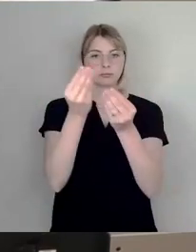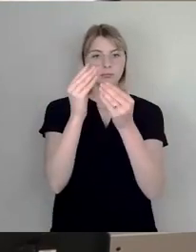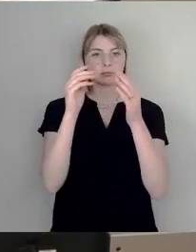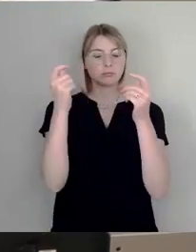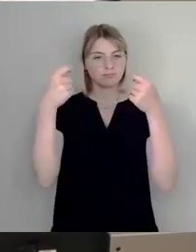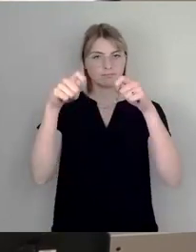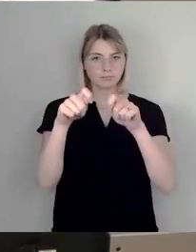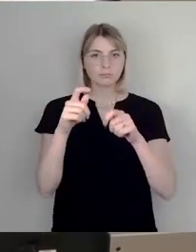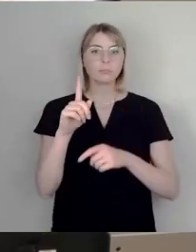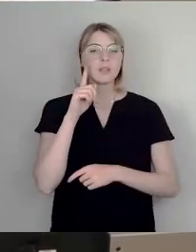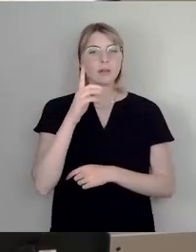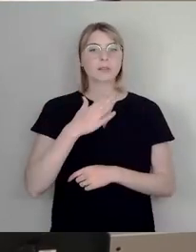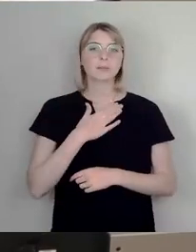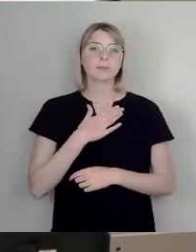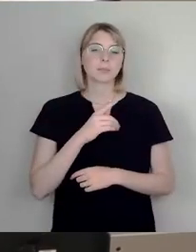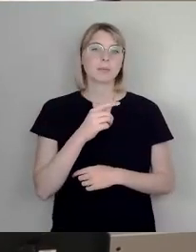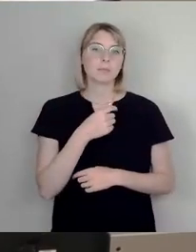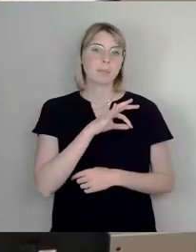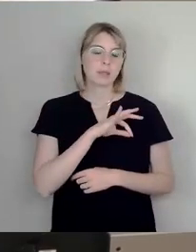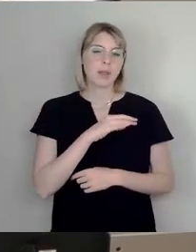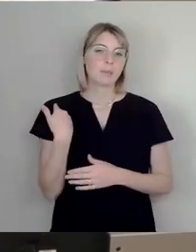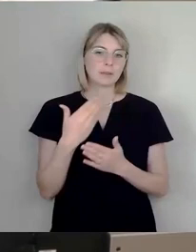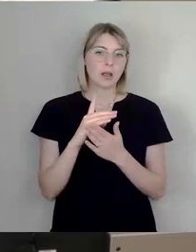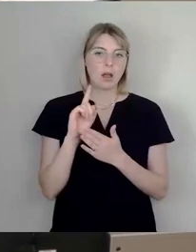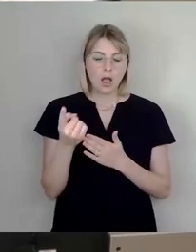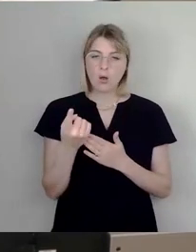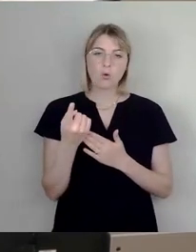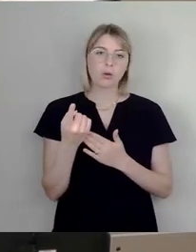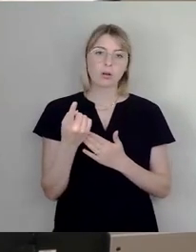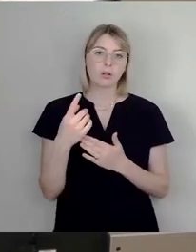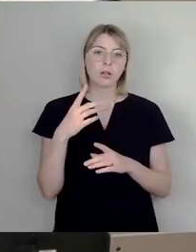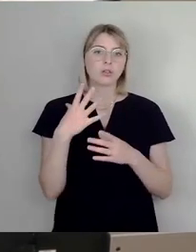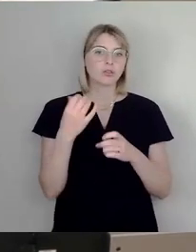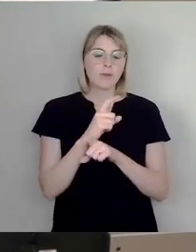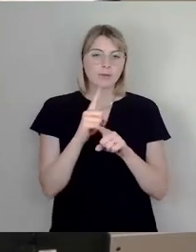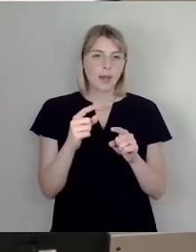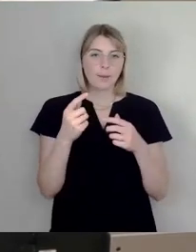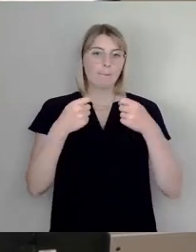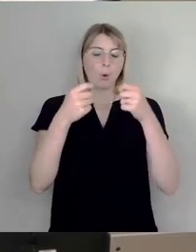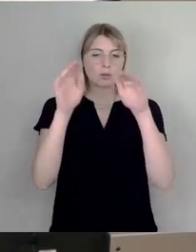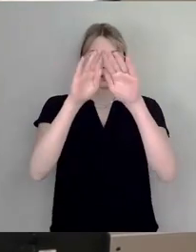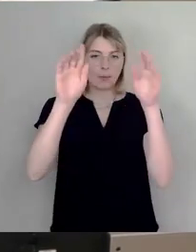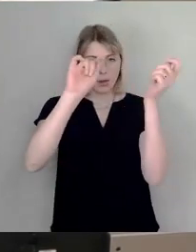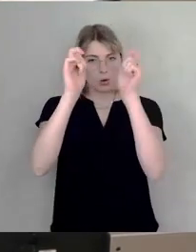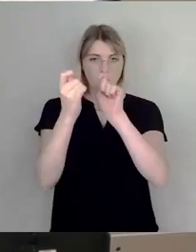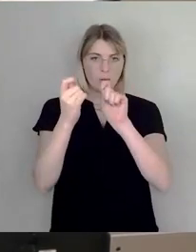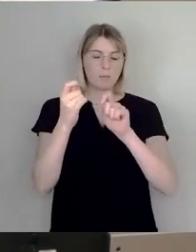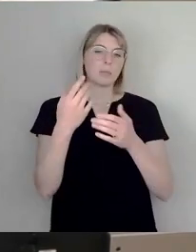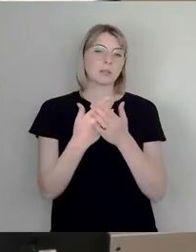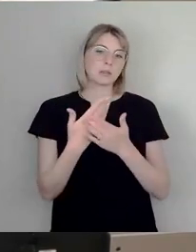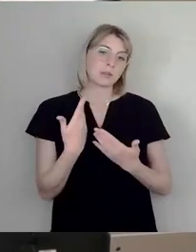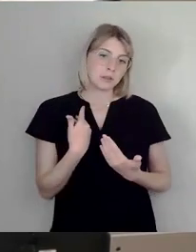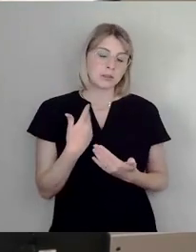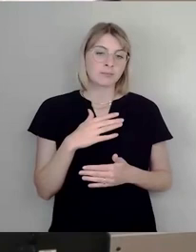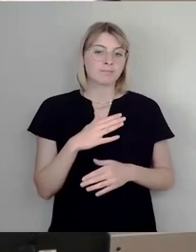Partei es bisher versäumt hat, das auf Bundesebene tatsächlich mal zu ändern. Das bedauere ich persönlich sehr. Ich